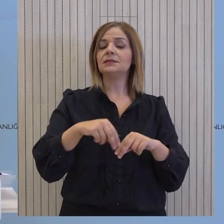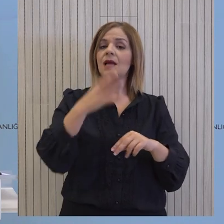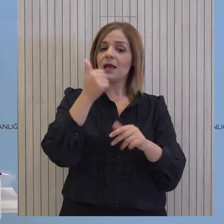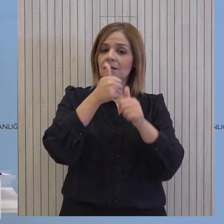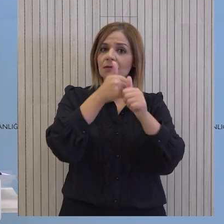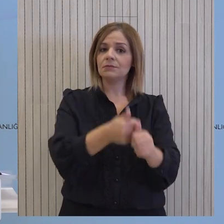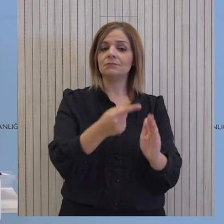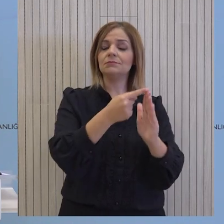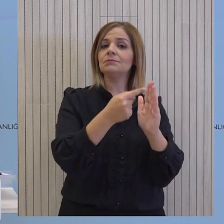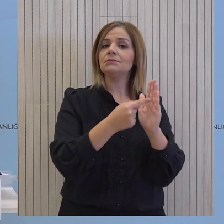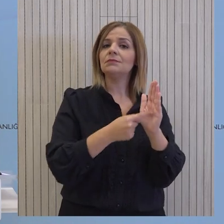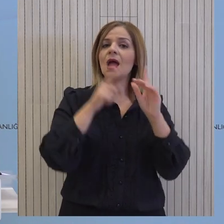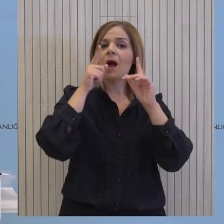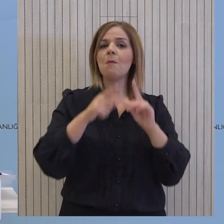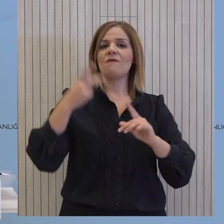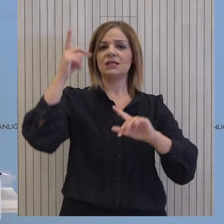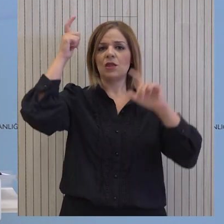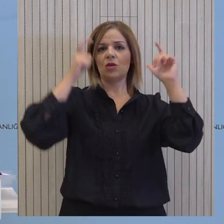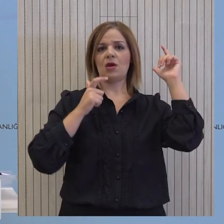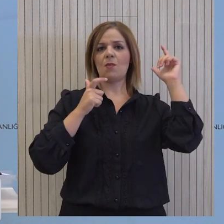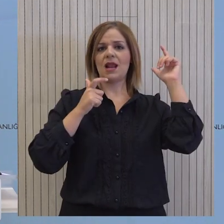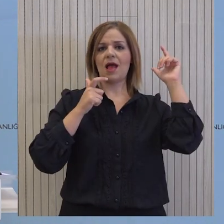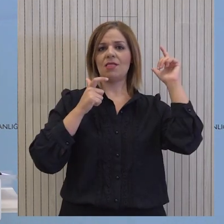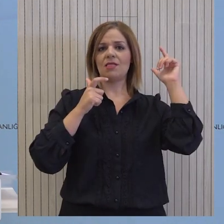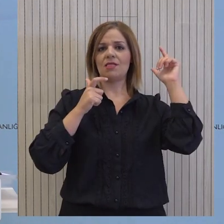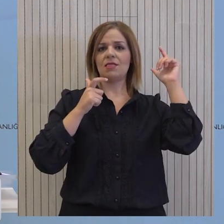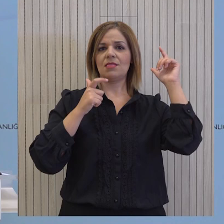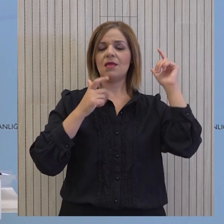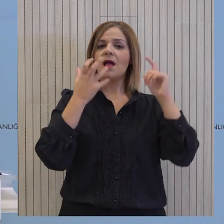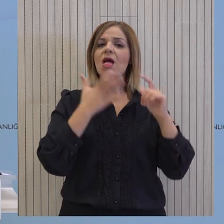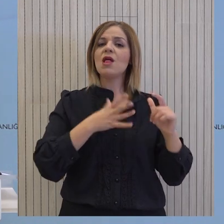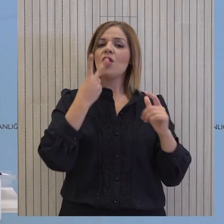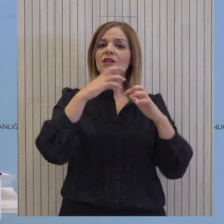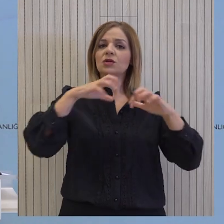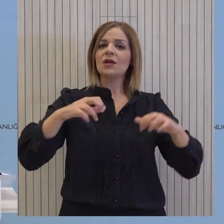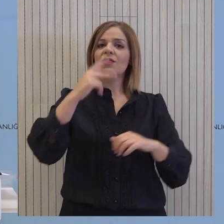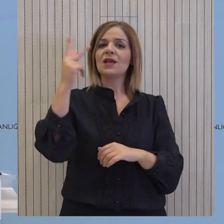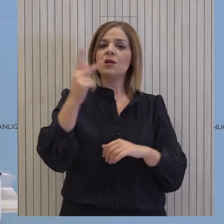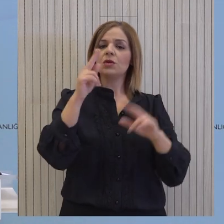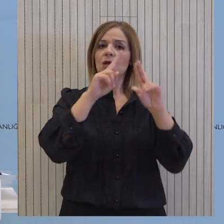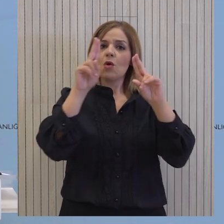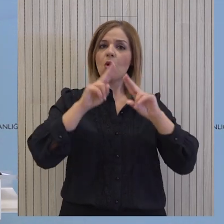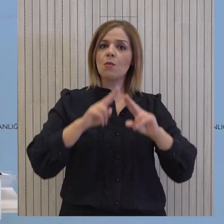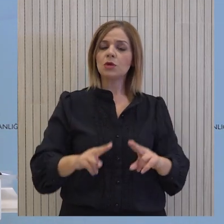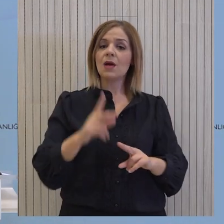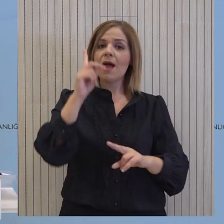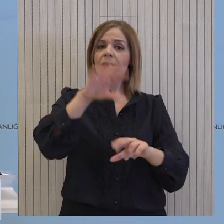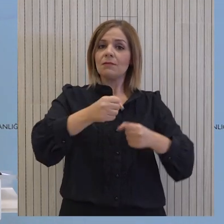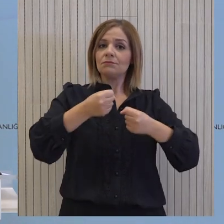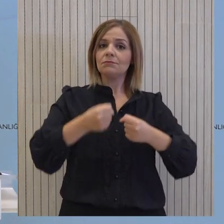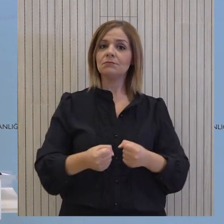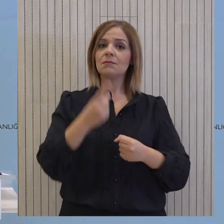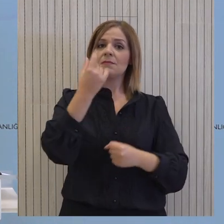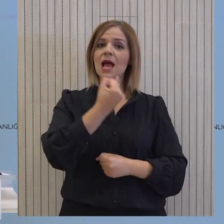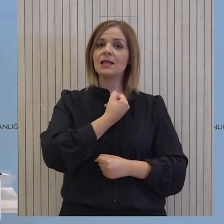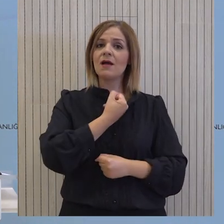καταστατικό χάρτη και τα σχετικά ψηφίσματα του ΟΕΕ, στη βάση μιας διζωνικής δικαιωτικής ομοσπονδίας, με μια κυριαρχία, μια